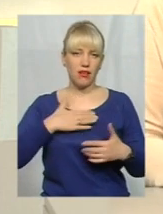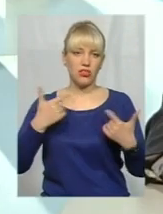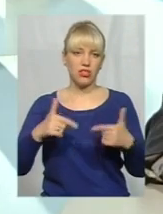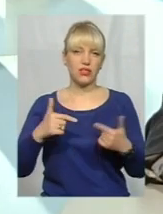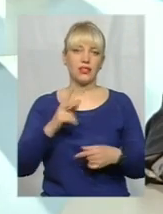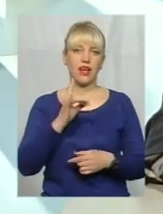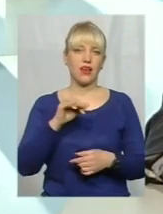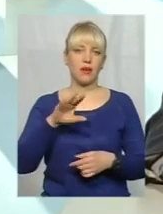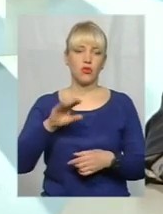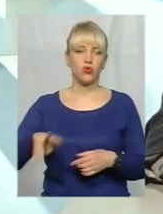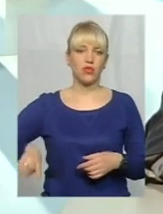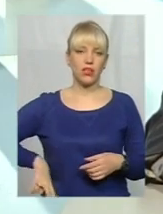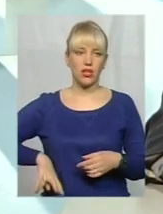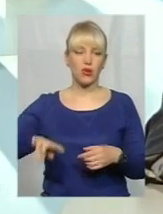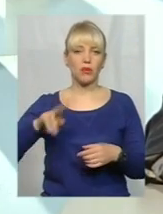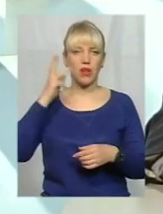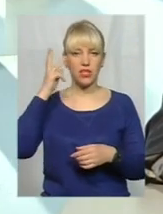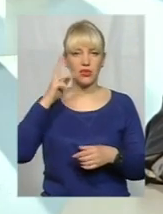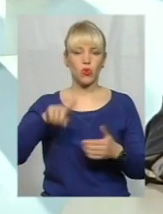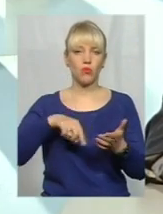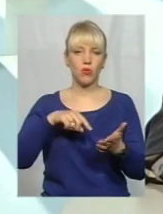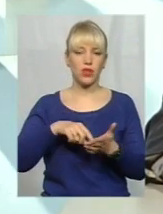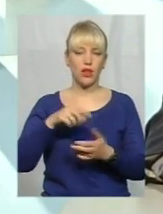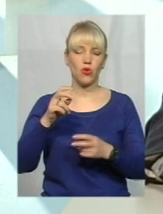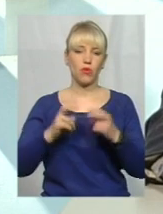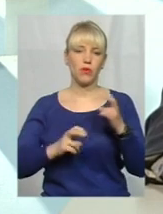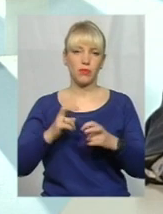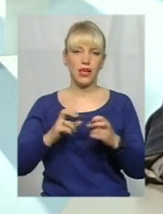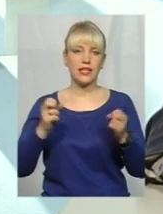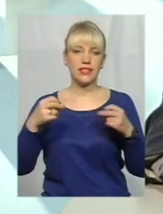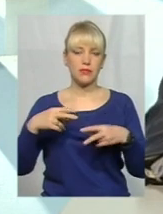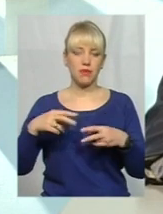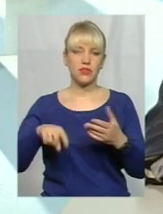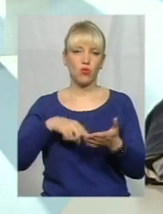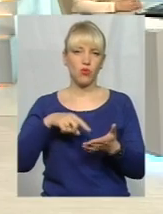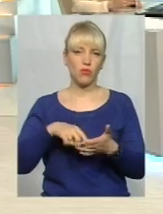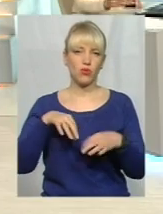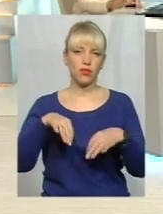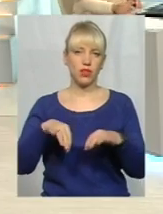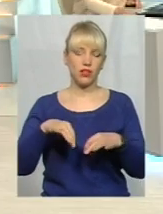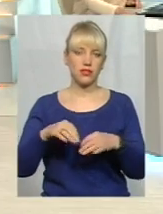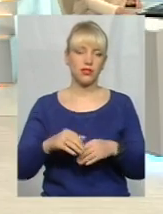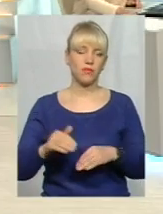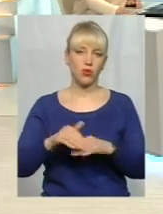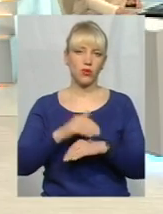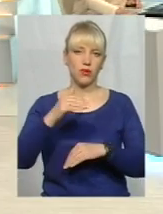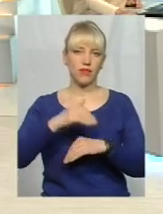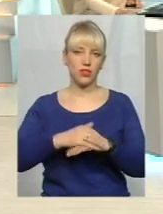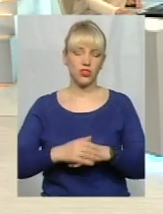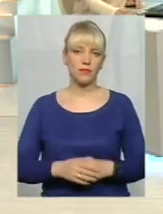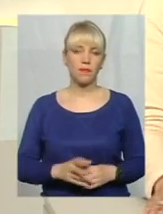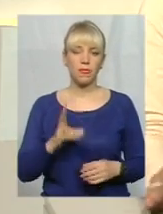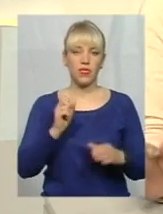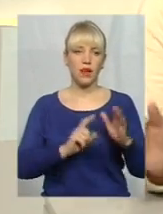Кривенчук, директор Хмельницького комунального підприємства «Спецкомунтранс». Добрий вечір. Добрий вечір. На